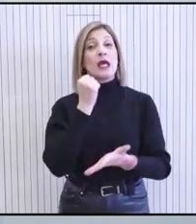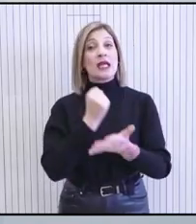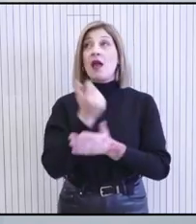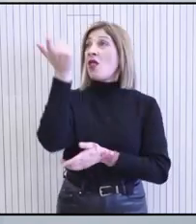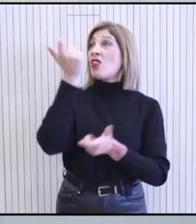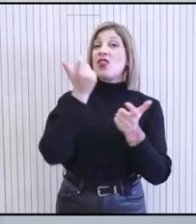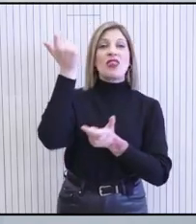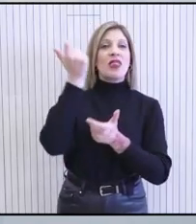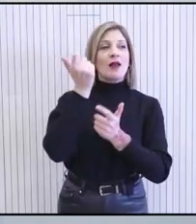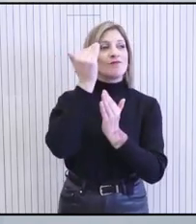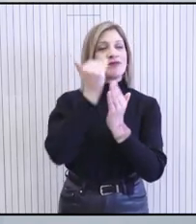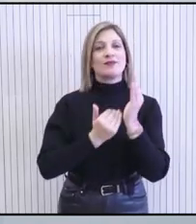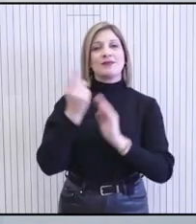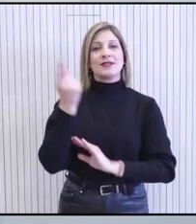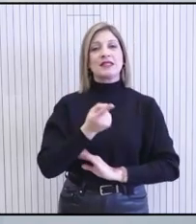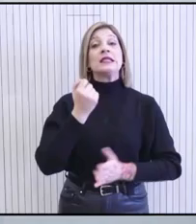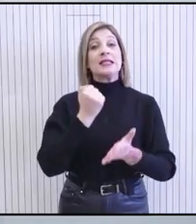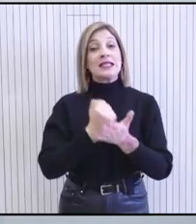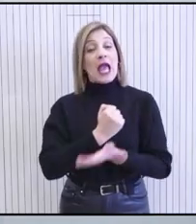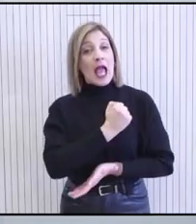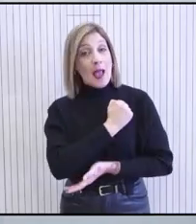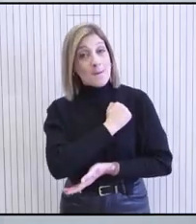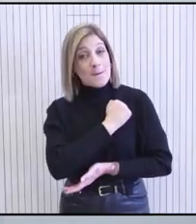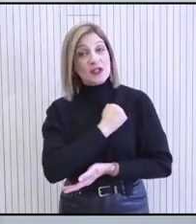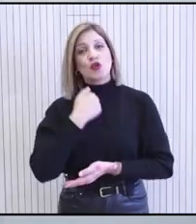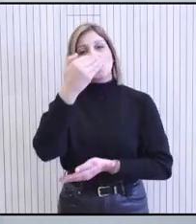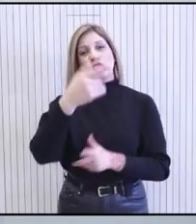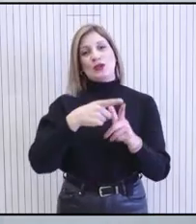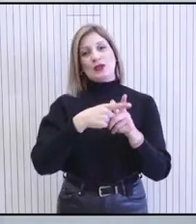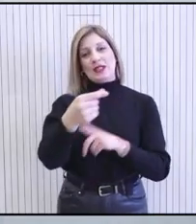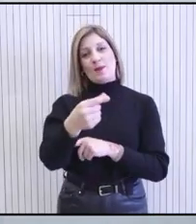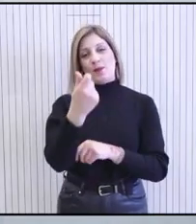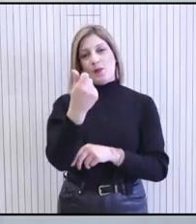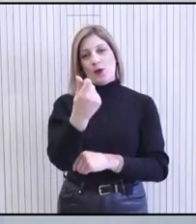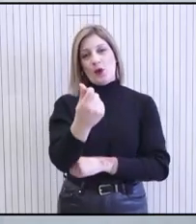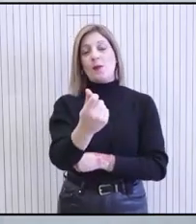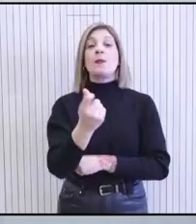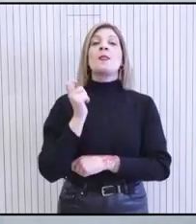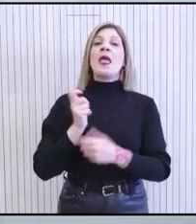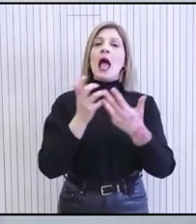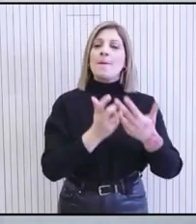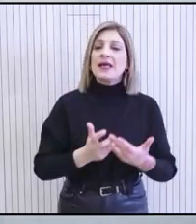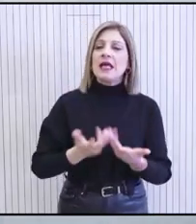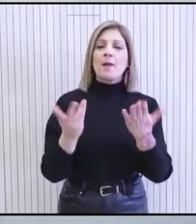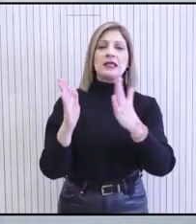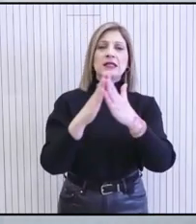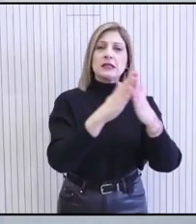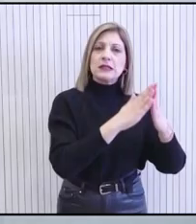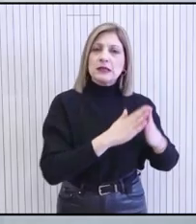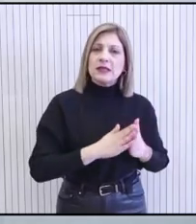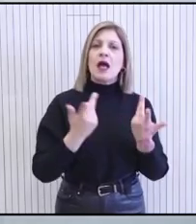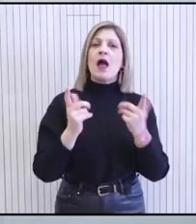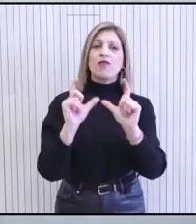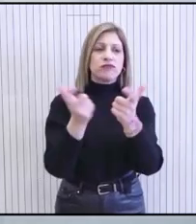δανεισμού και ενισχύοντας την εμπιστοσύνη στις οικονομικές προοπτικές της χώρας. Οι επιχειρηματίες και τα νοικοκυριά μπορούν να εποφεληθούν